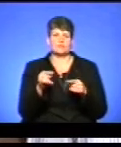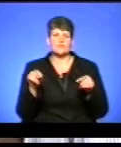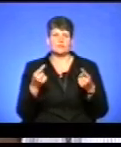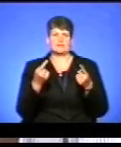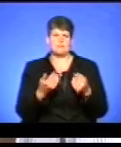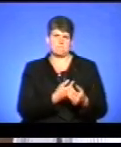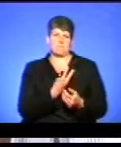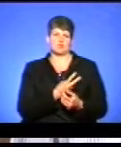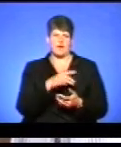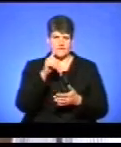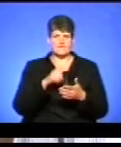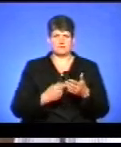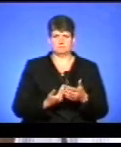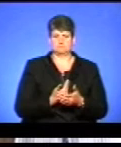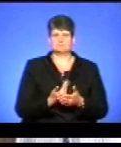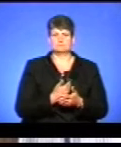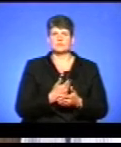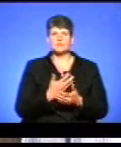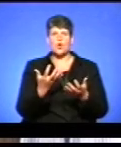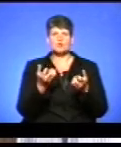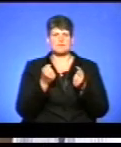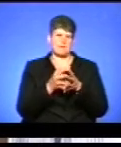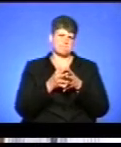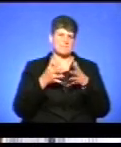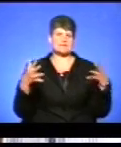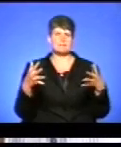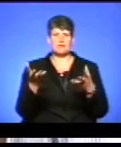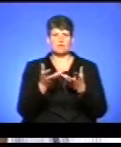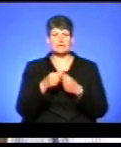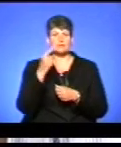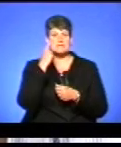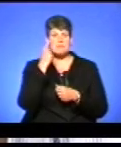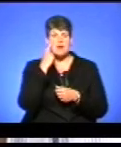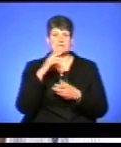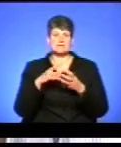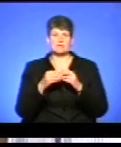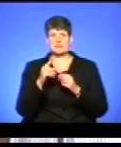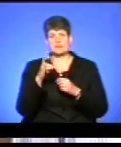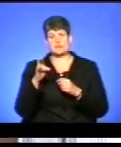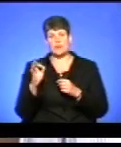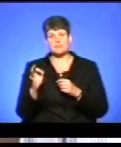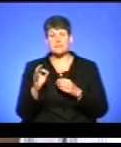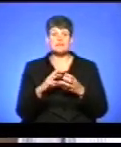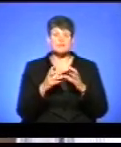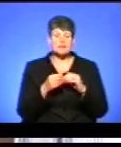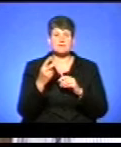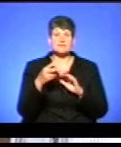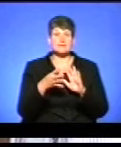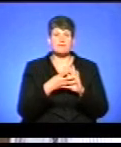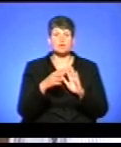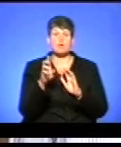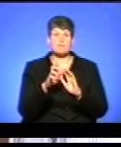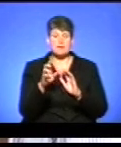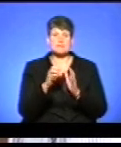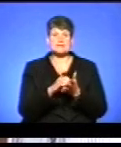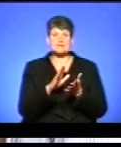в них бажання, віру і мотивацію до отримання максимальної кількості балів за результатами ЗНО. І в результаті 29 березня ми